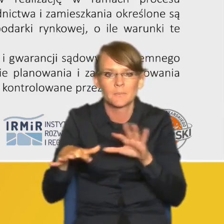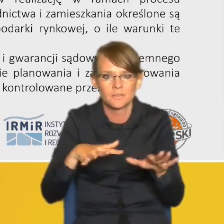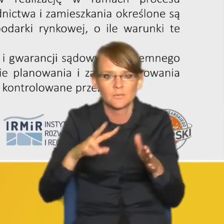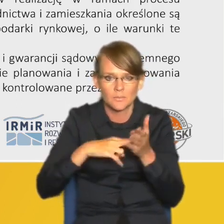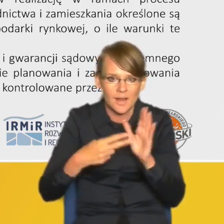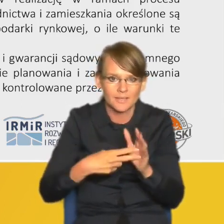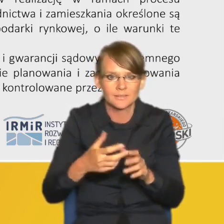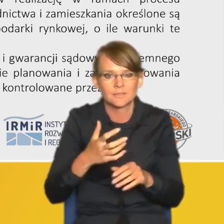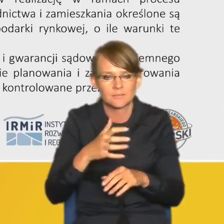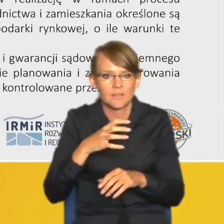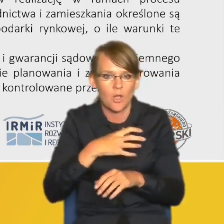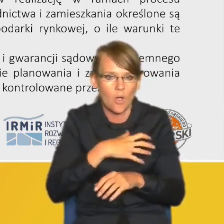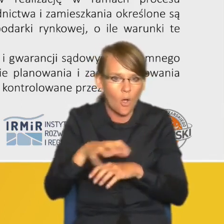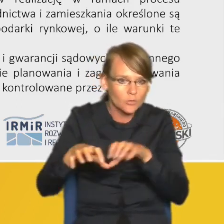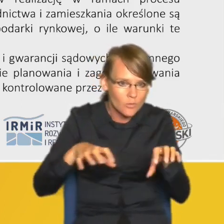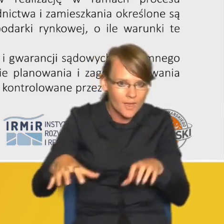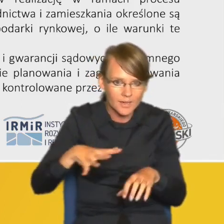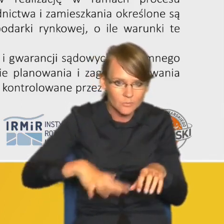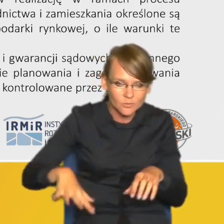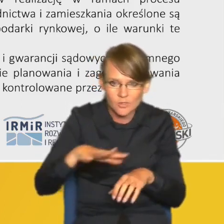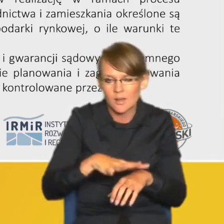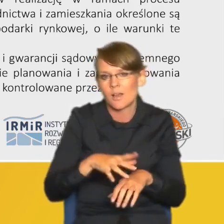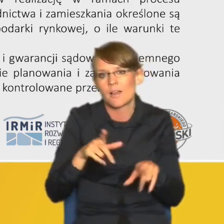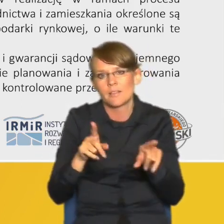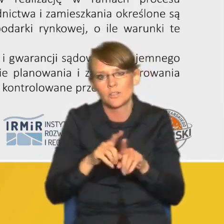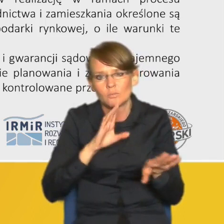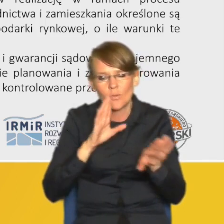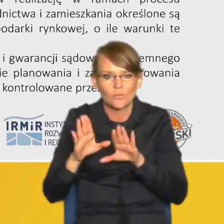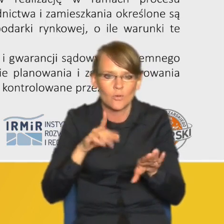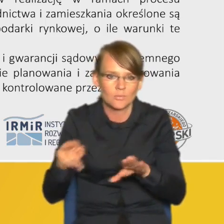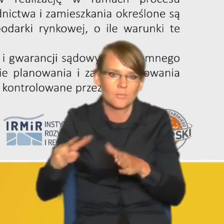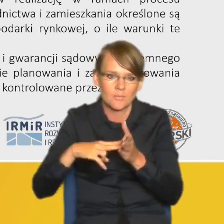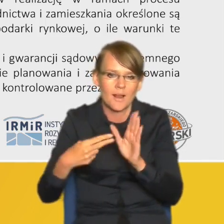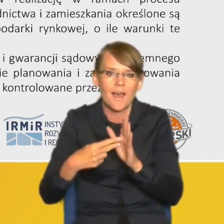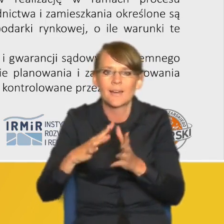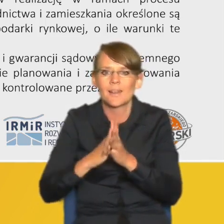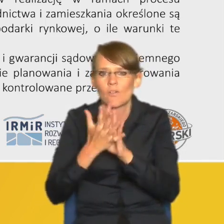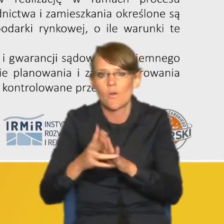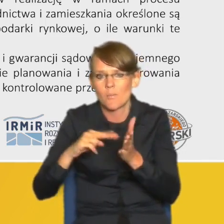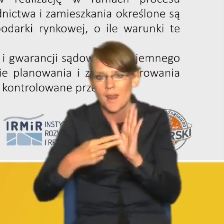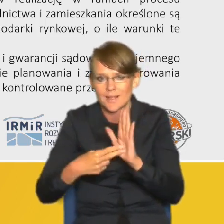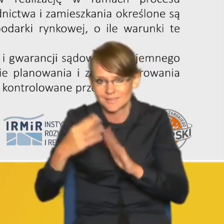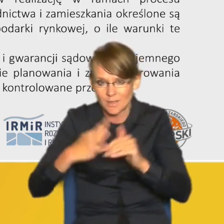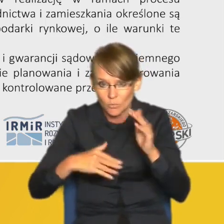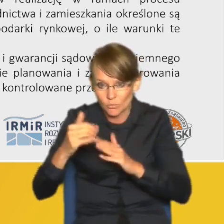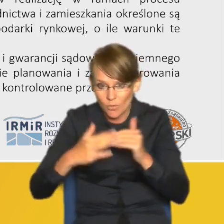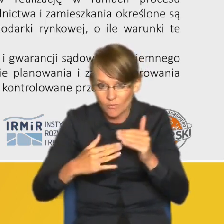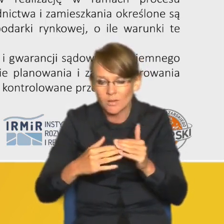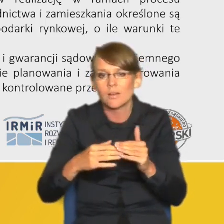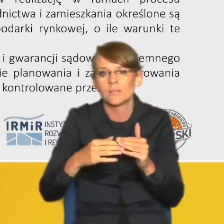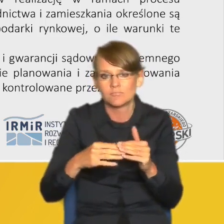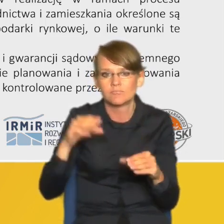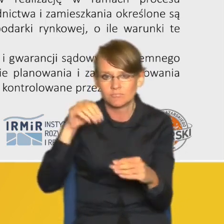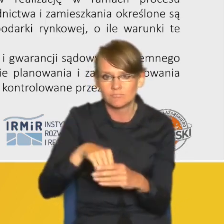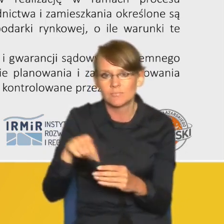zagospodarowania przestrzennego czy tak jak planuje się w ramach reformy planów zabudowy niejako regulując